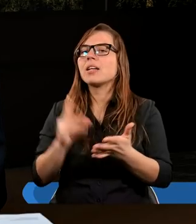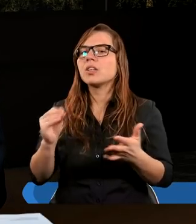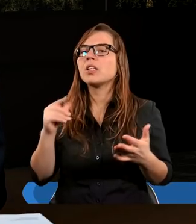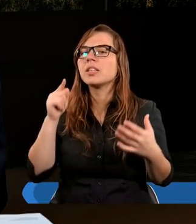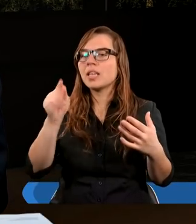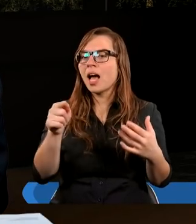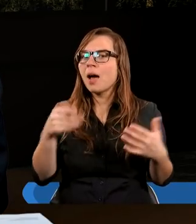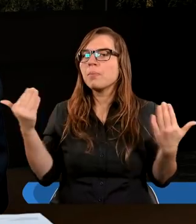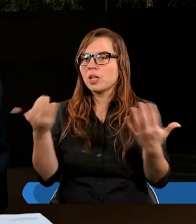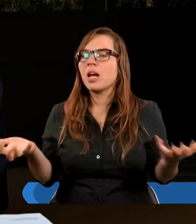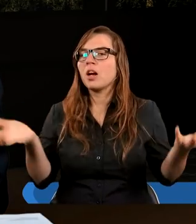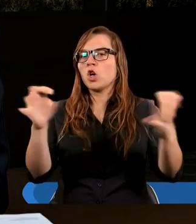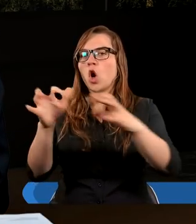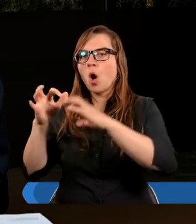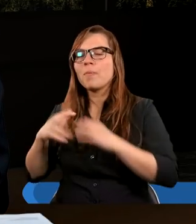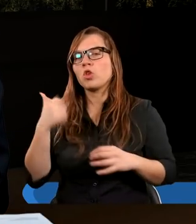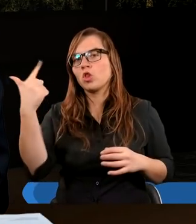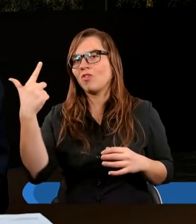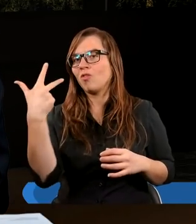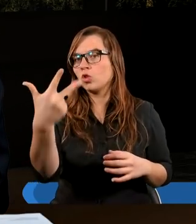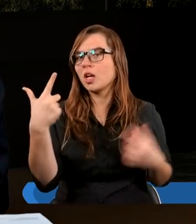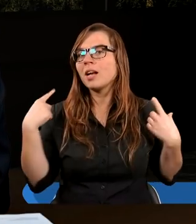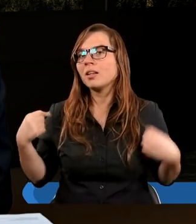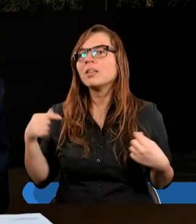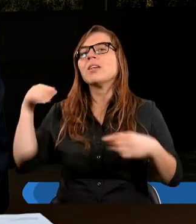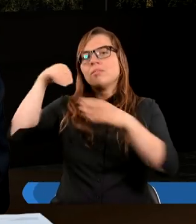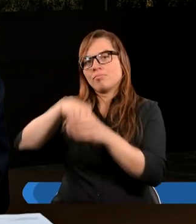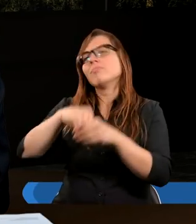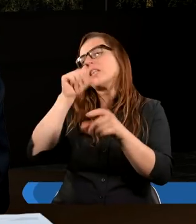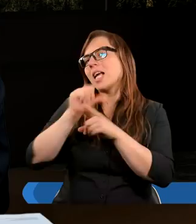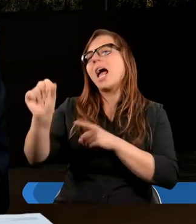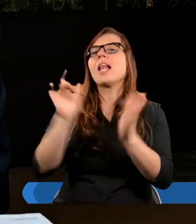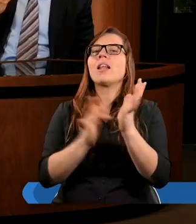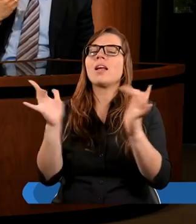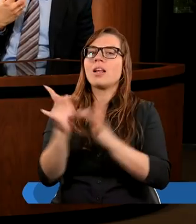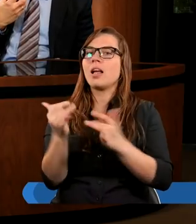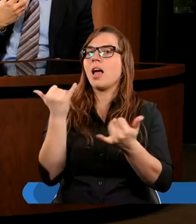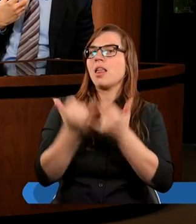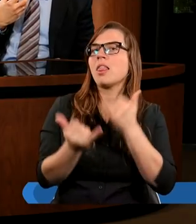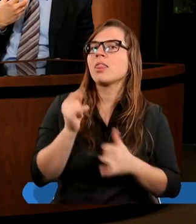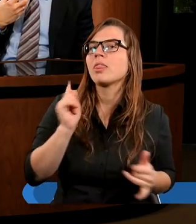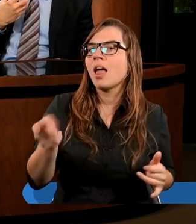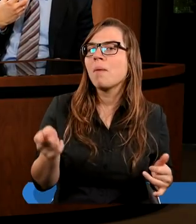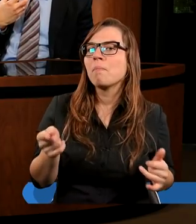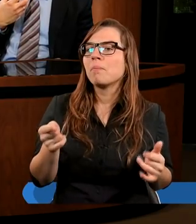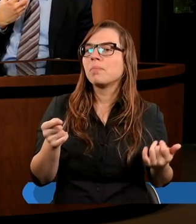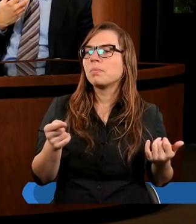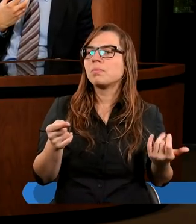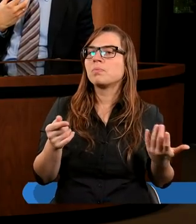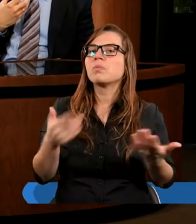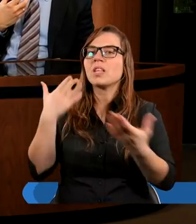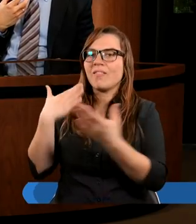tam, gdzie się gromadzą dwoje lub trzech, to tam jest Jezus Chrystus. Znaczy mówiąc tam, gdzie są